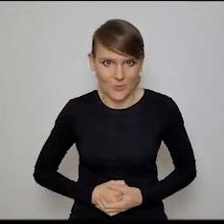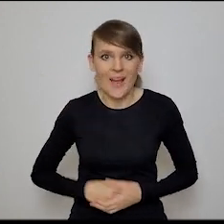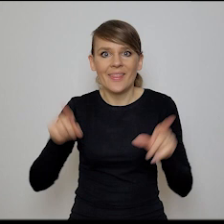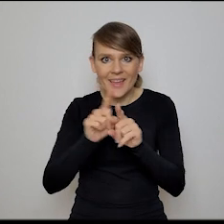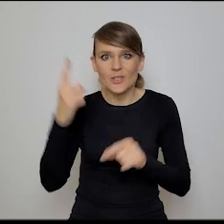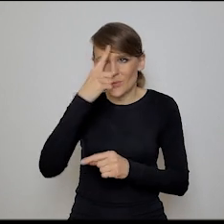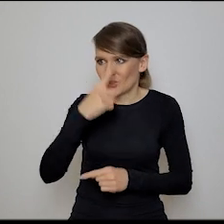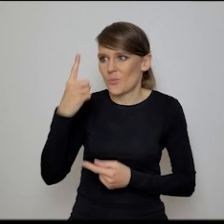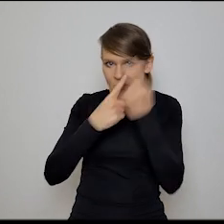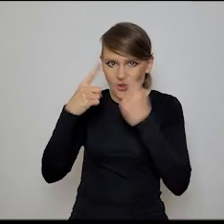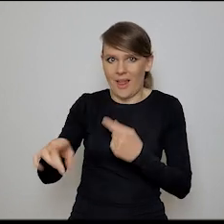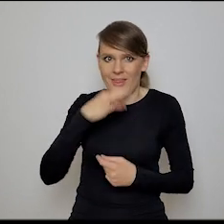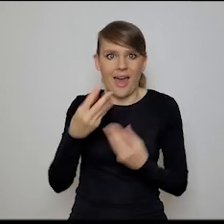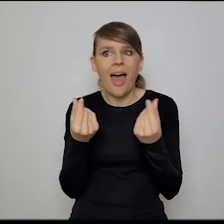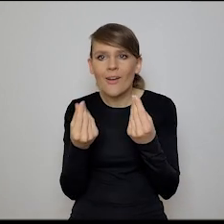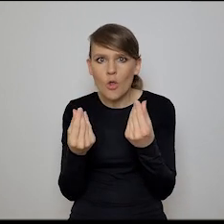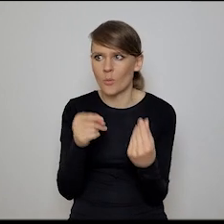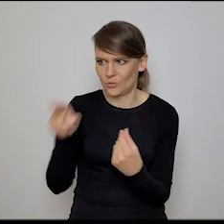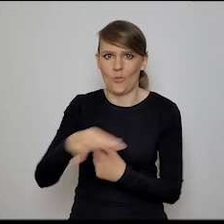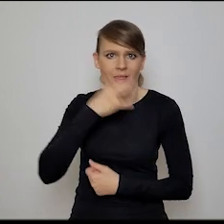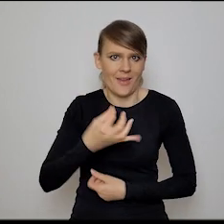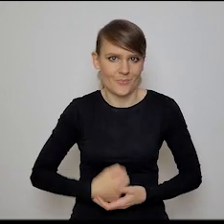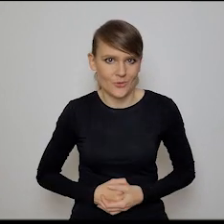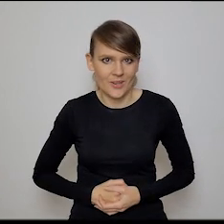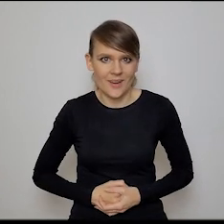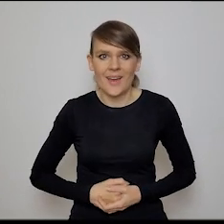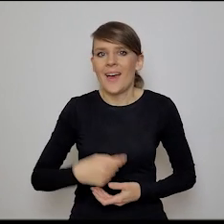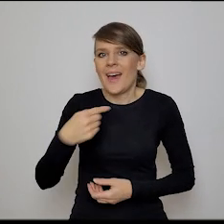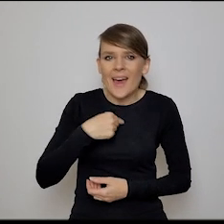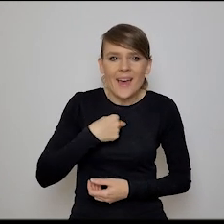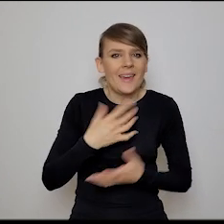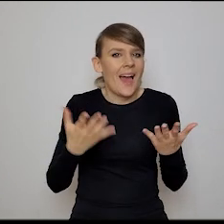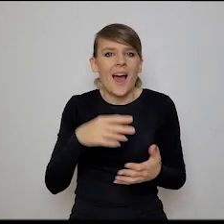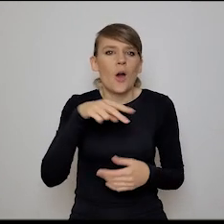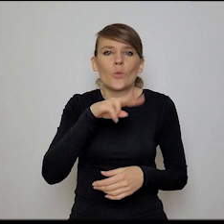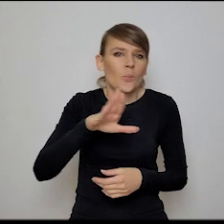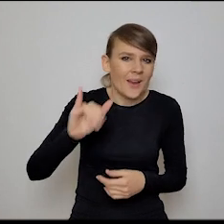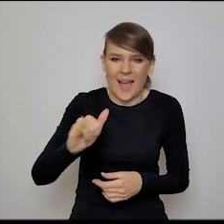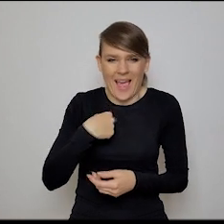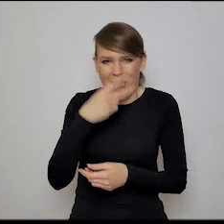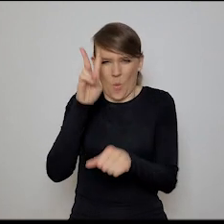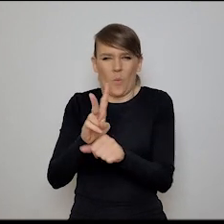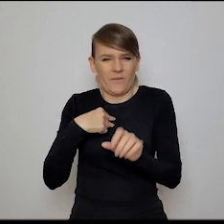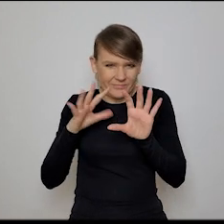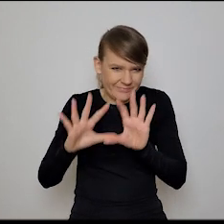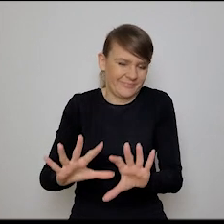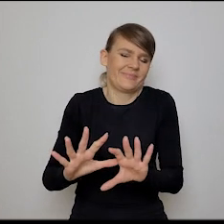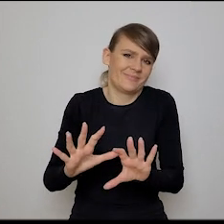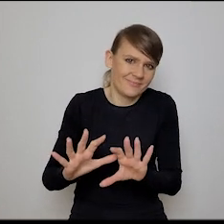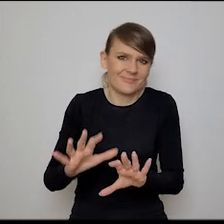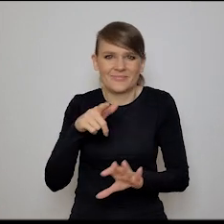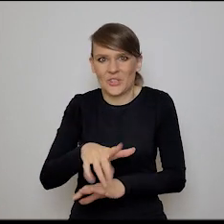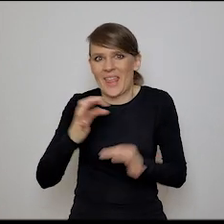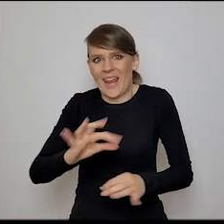mi się też sensowniejsze tak ekonomicznie patrząc, tak. Ja jakoś mocno jestem nieufna, jeśli chodzi o UBI w dzisiejszych podejściach, jak wiesz, jakiejś takiej